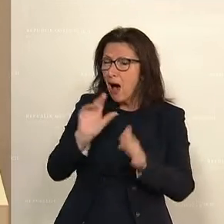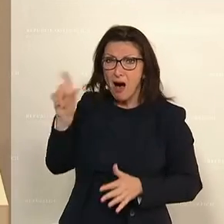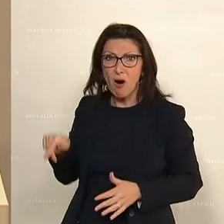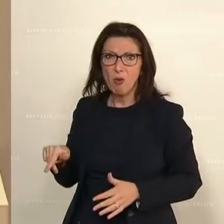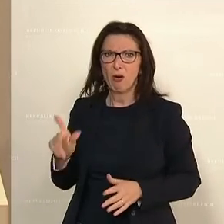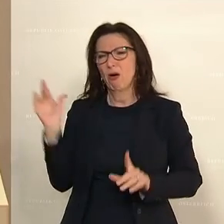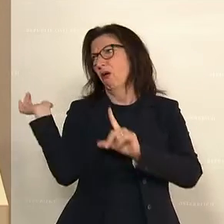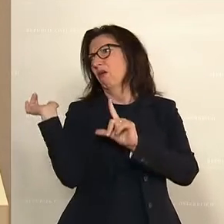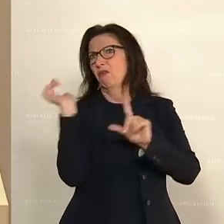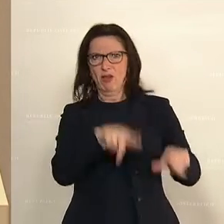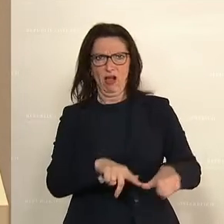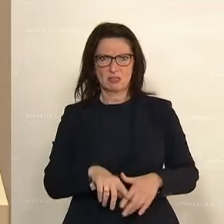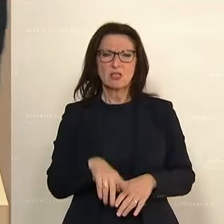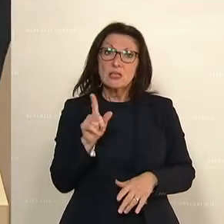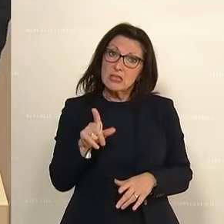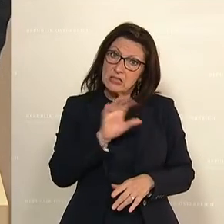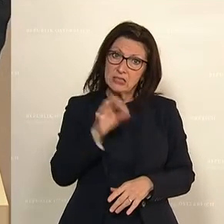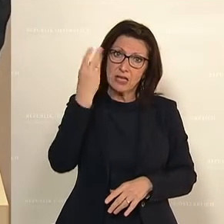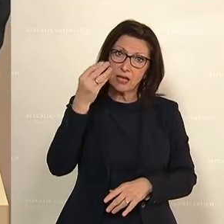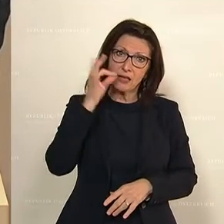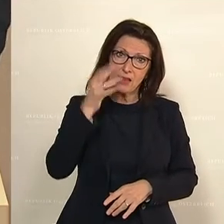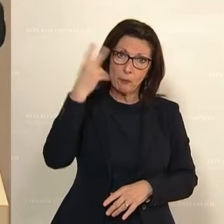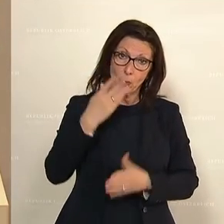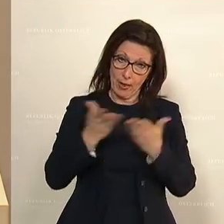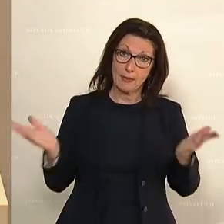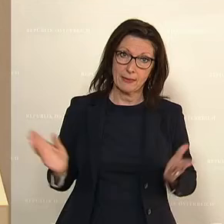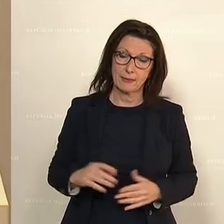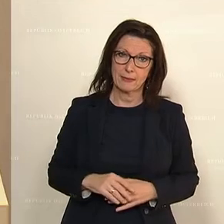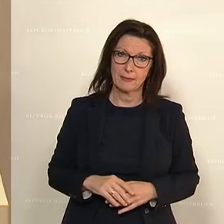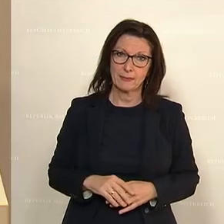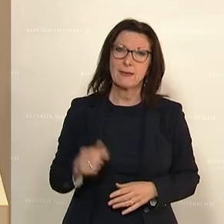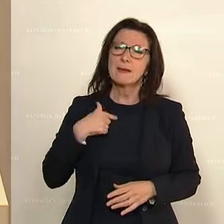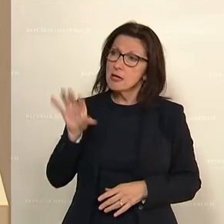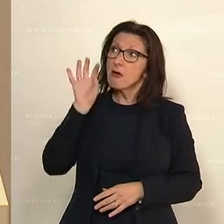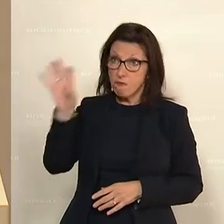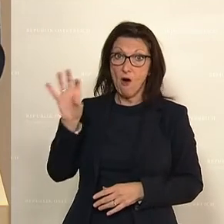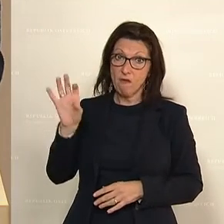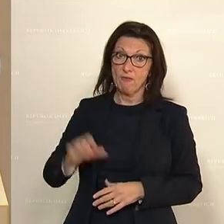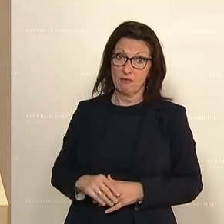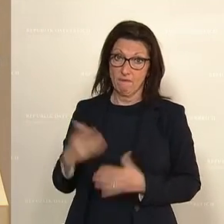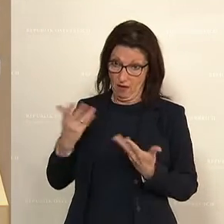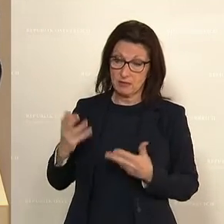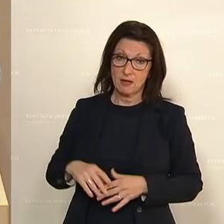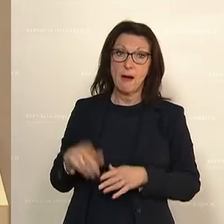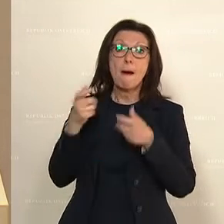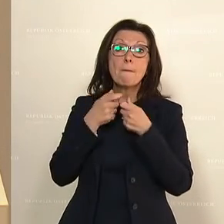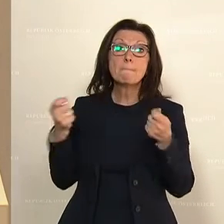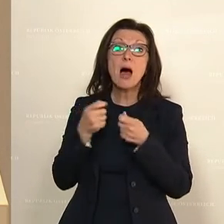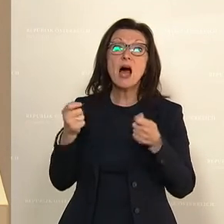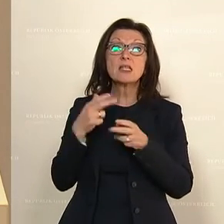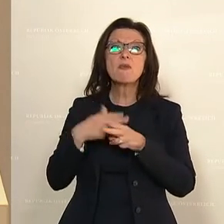sie im Stich gelassen. Und meine sehr verehrten Damen und Herren, das werfe ich Ihnen vor. Aber die Maßnahmen zur